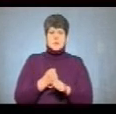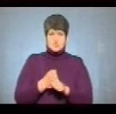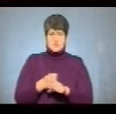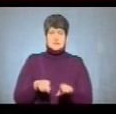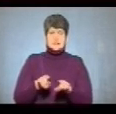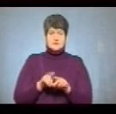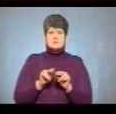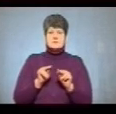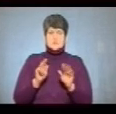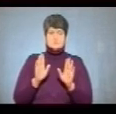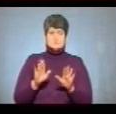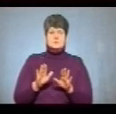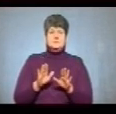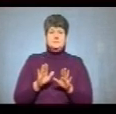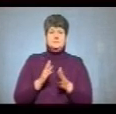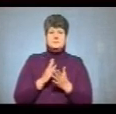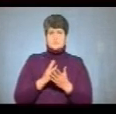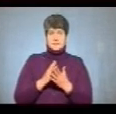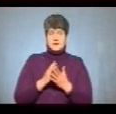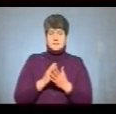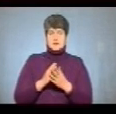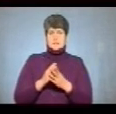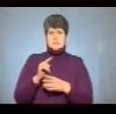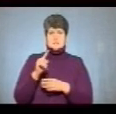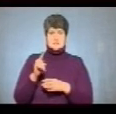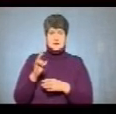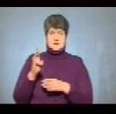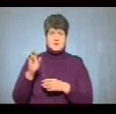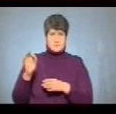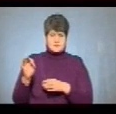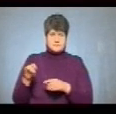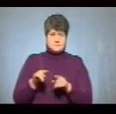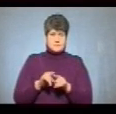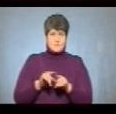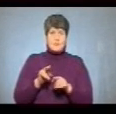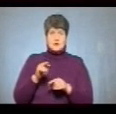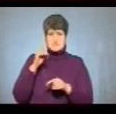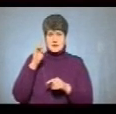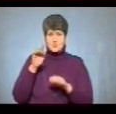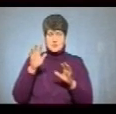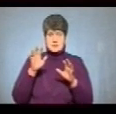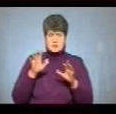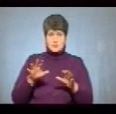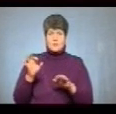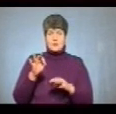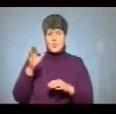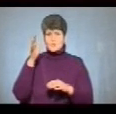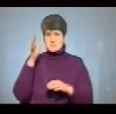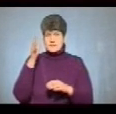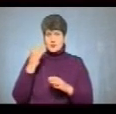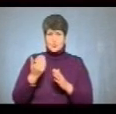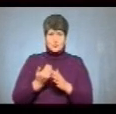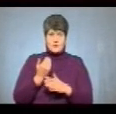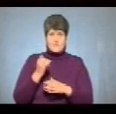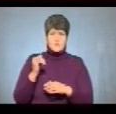вчитель проходитиме таке певне зовнішнє незалежне оцінювання по знанню закону про освіту, власне, нового,